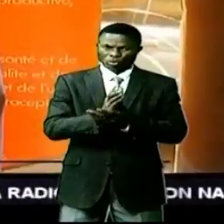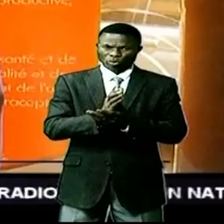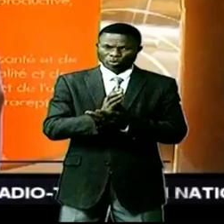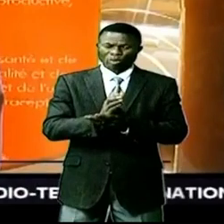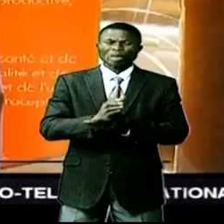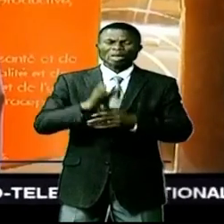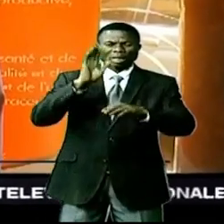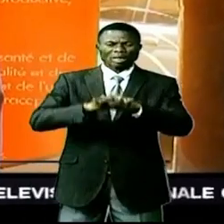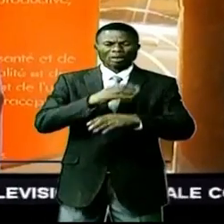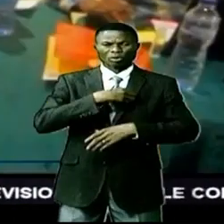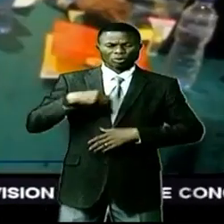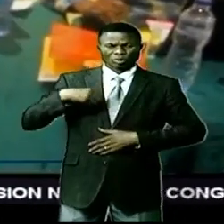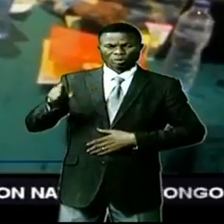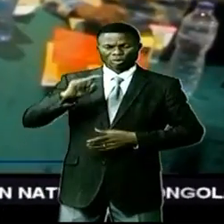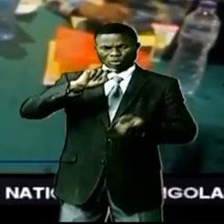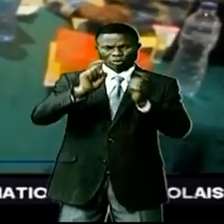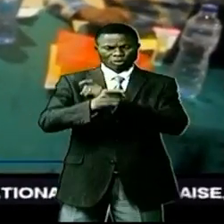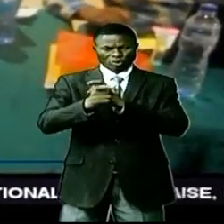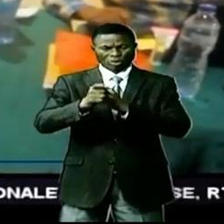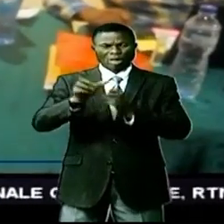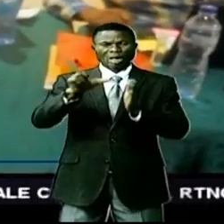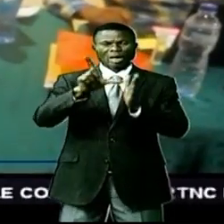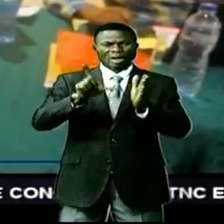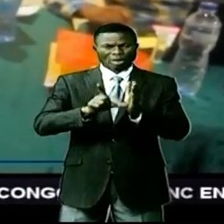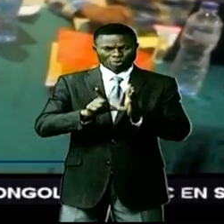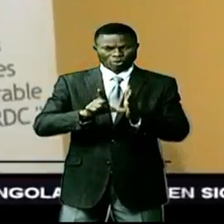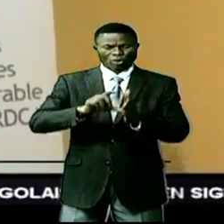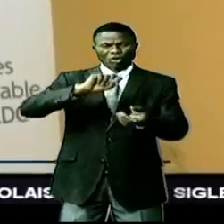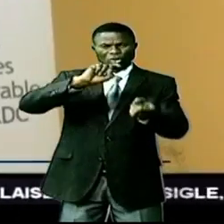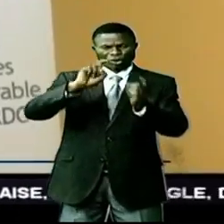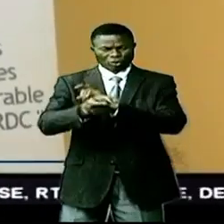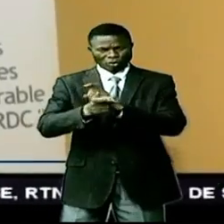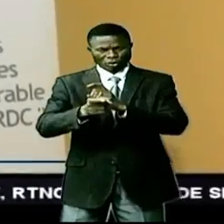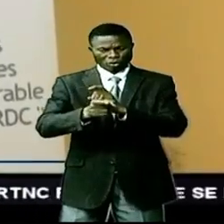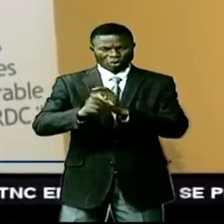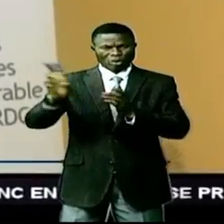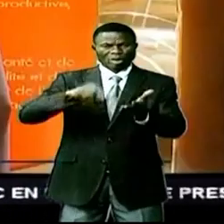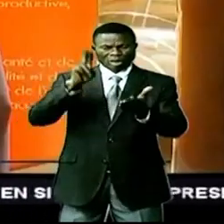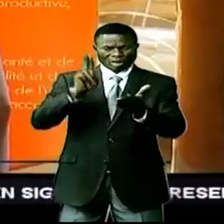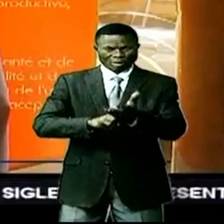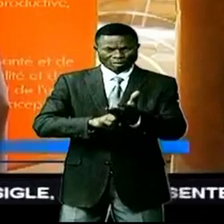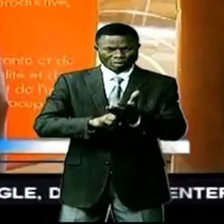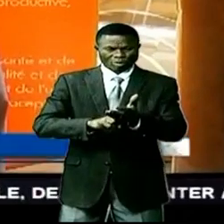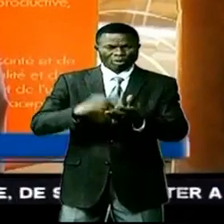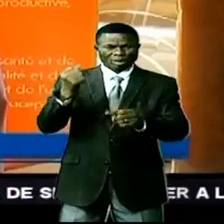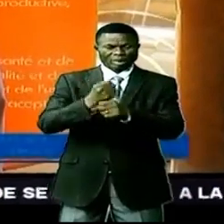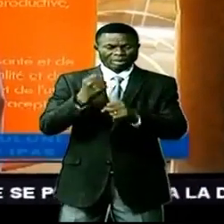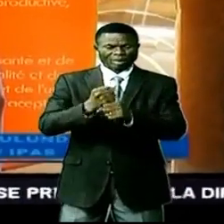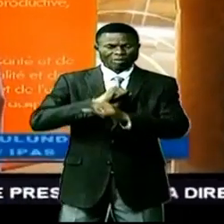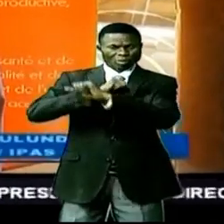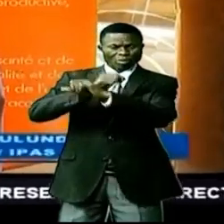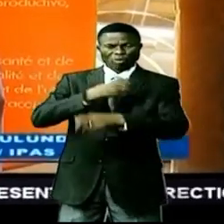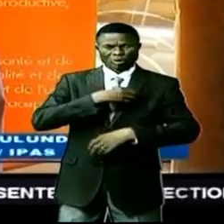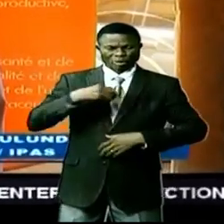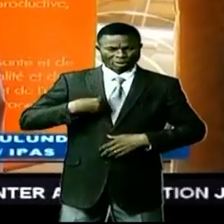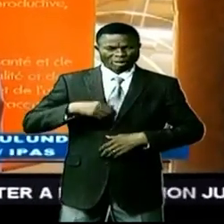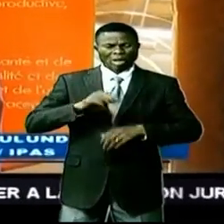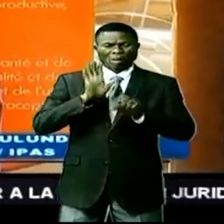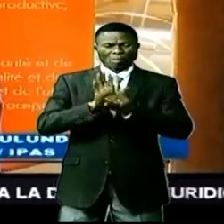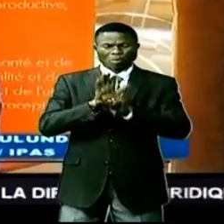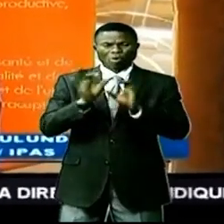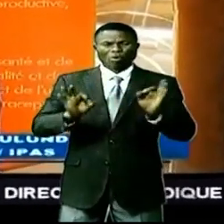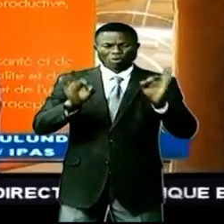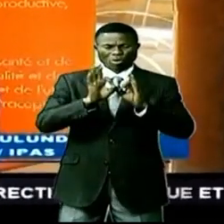sur la femme. Pour transformer les normes et les directives et transformer le protocole de Maputo en service pour la femme, il est important de pouvoir